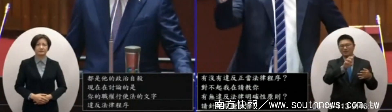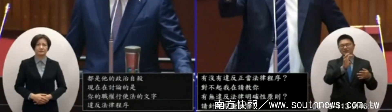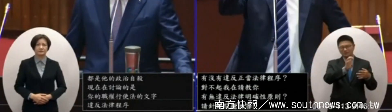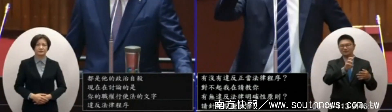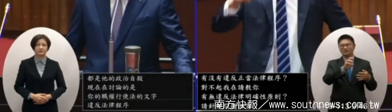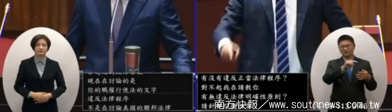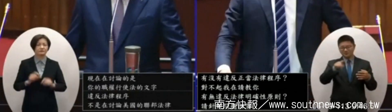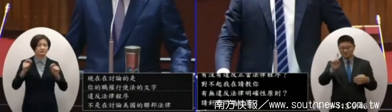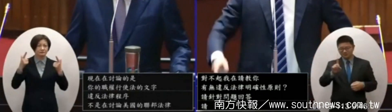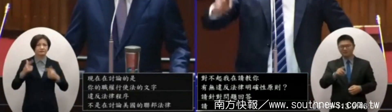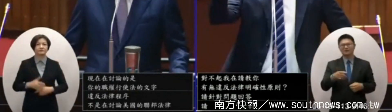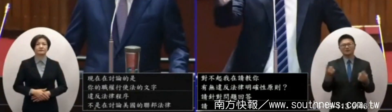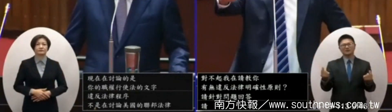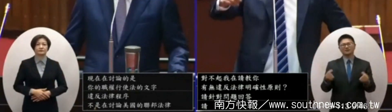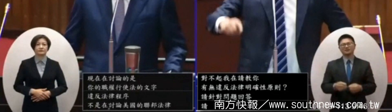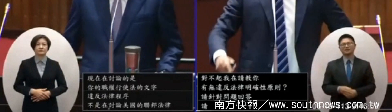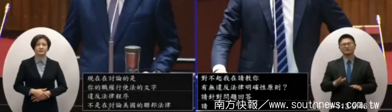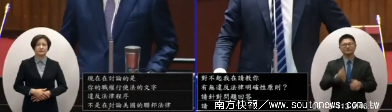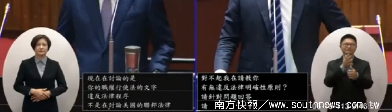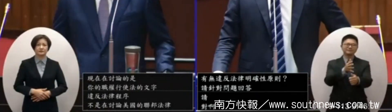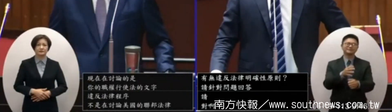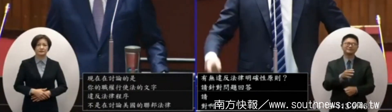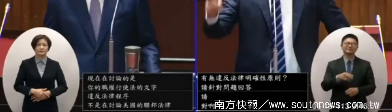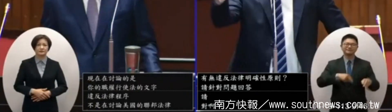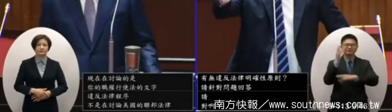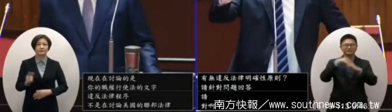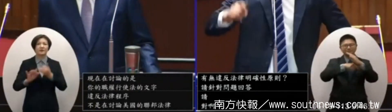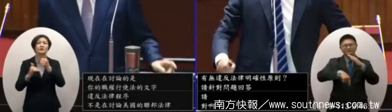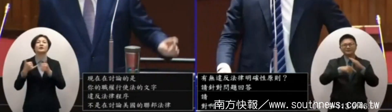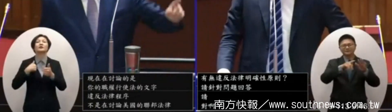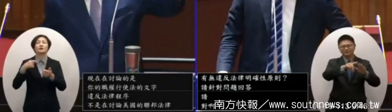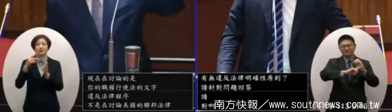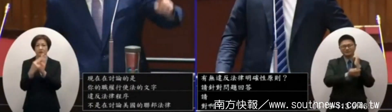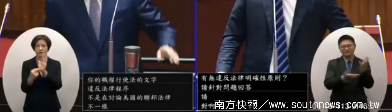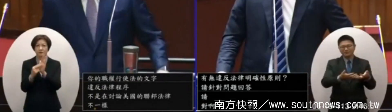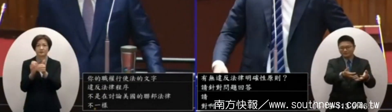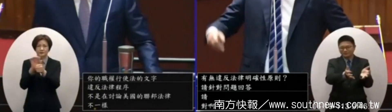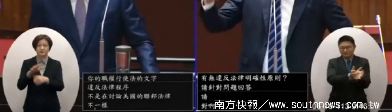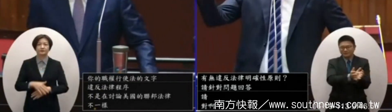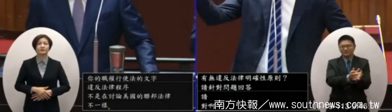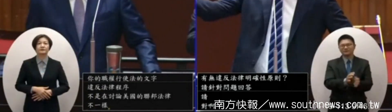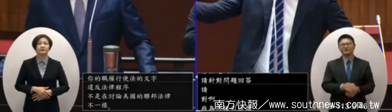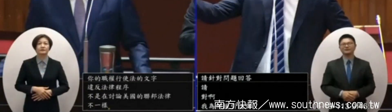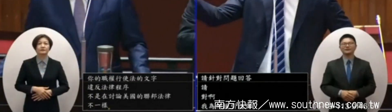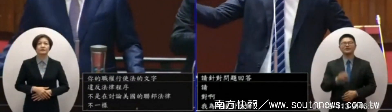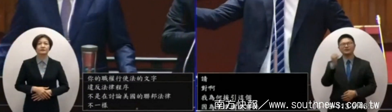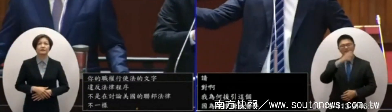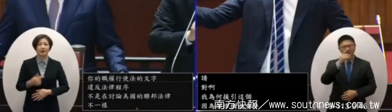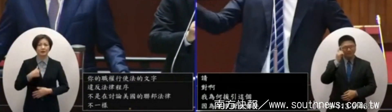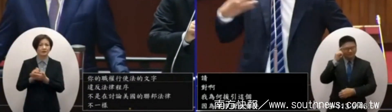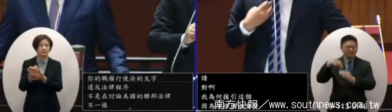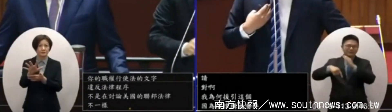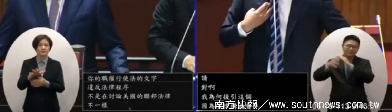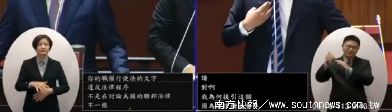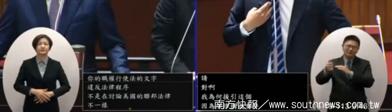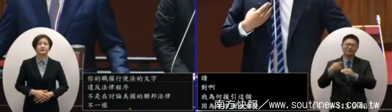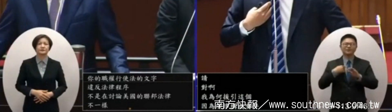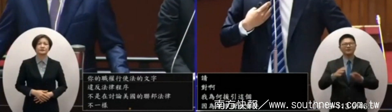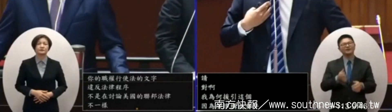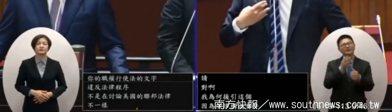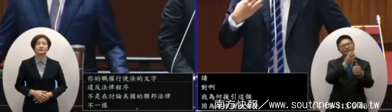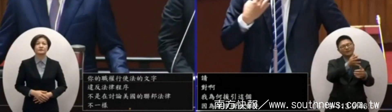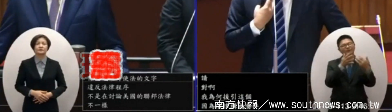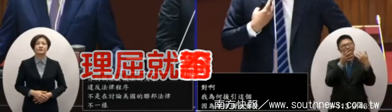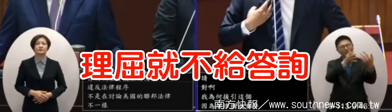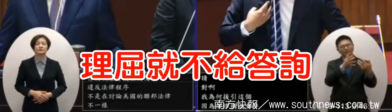所以我才問你嘛依照你們存在的不好意思院長這樣子我要怎麼質